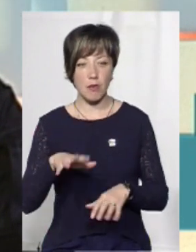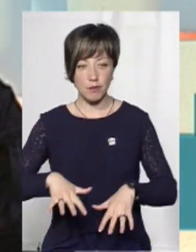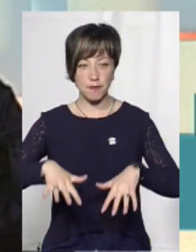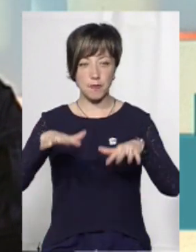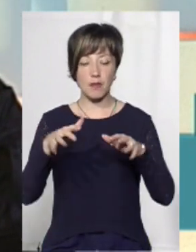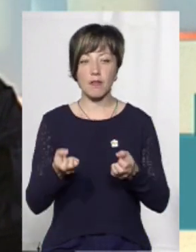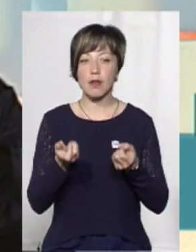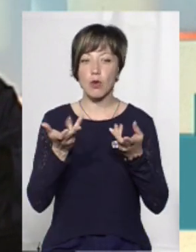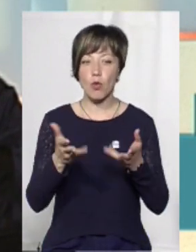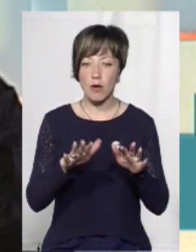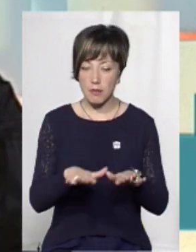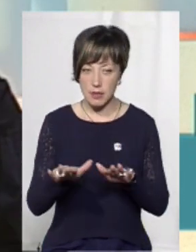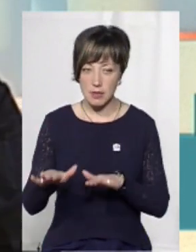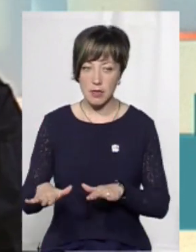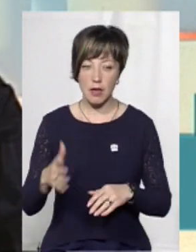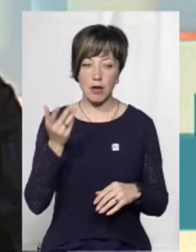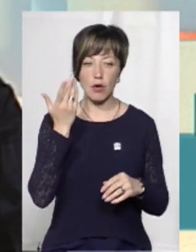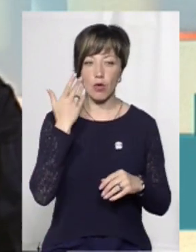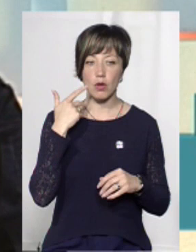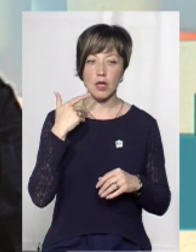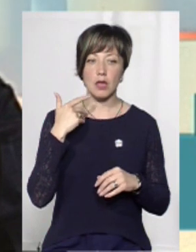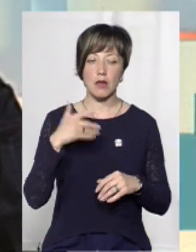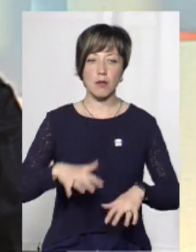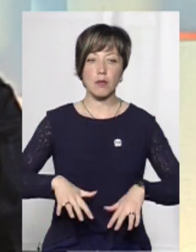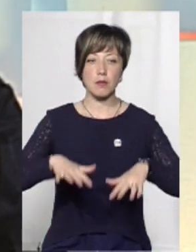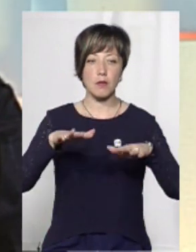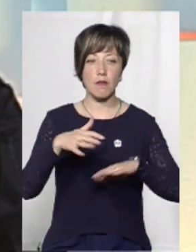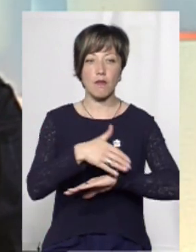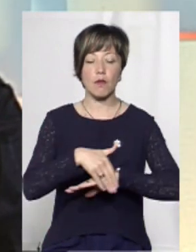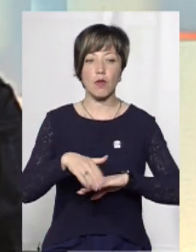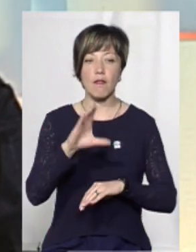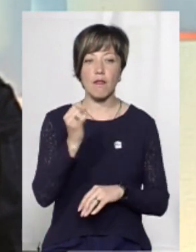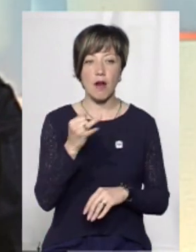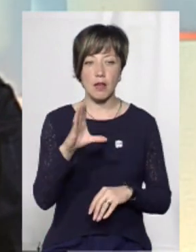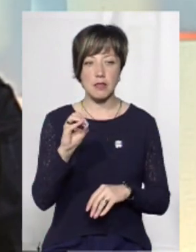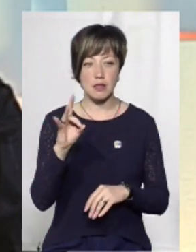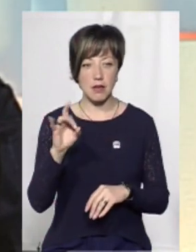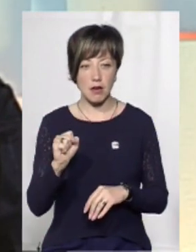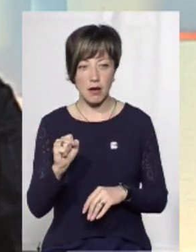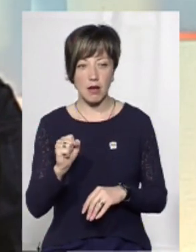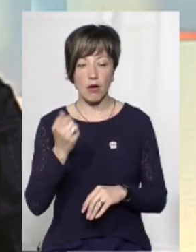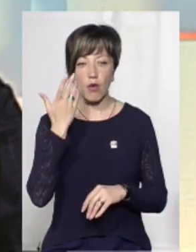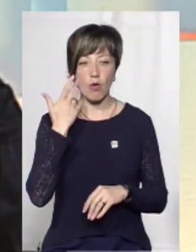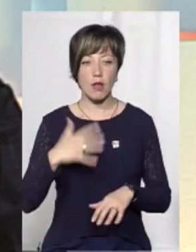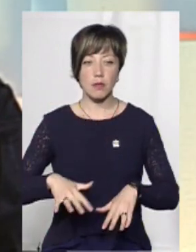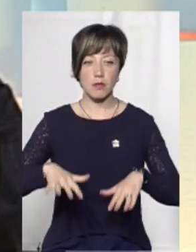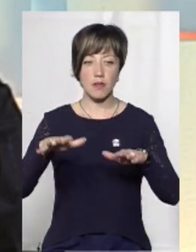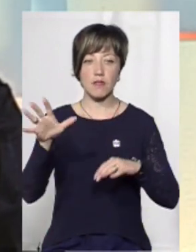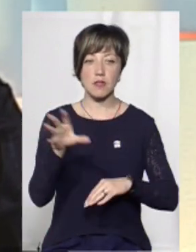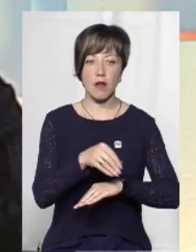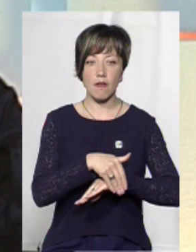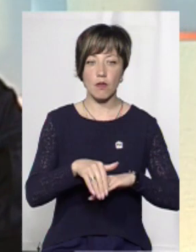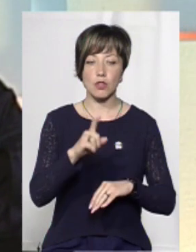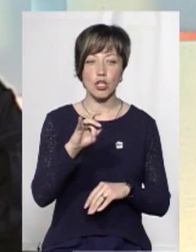в кількох місцях. Коли плила вулиця Вайсера, коли плила вся